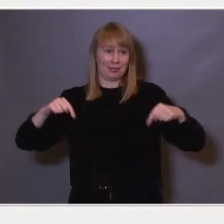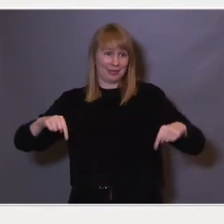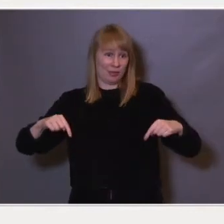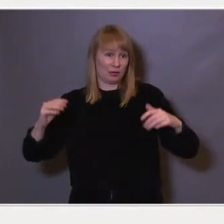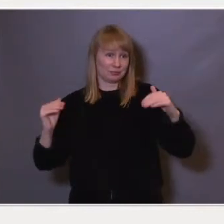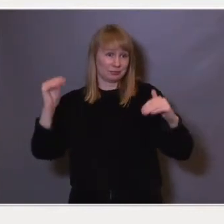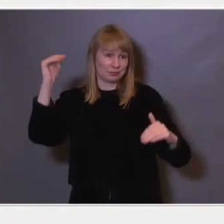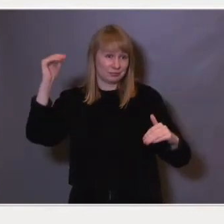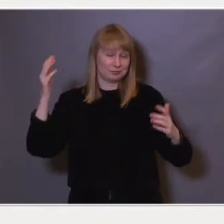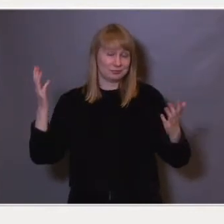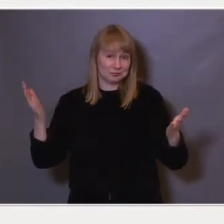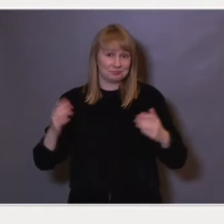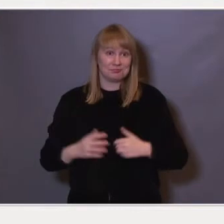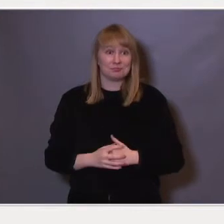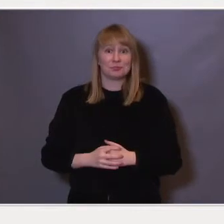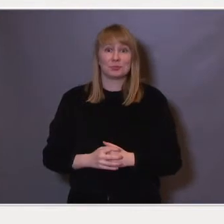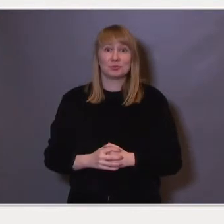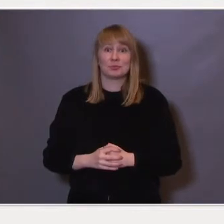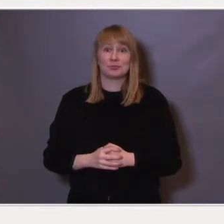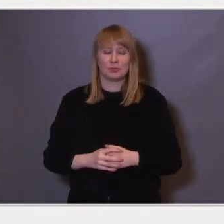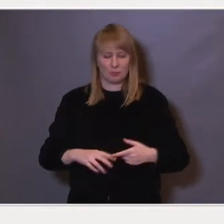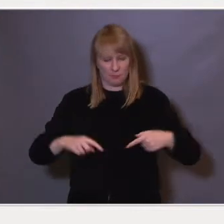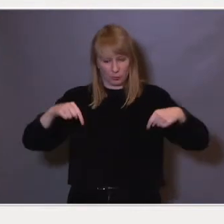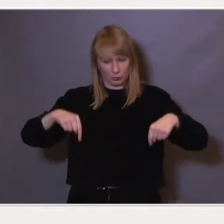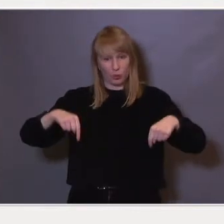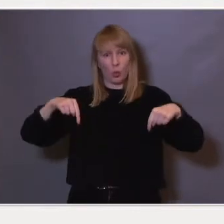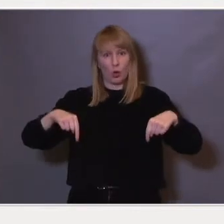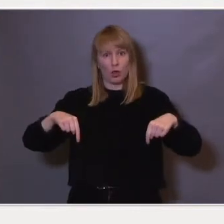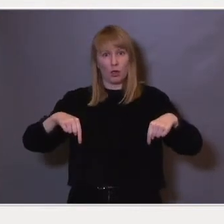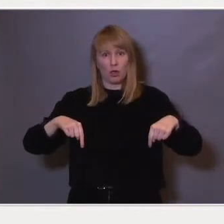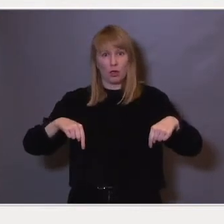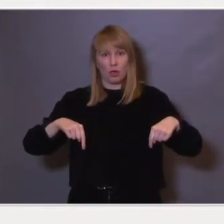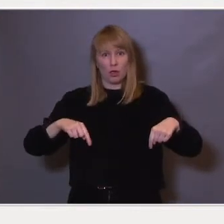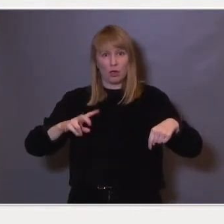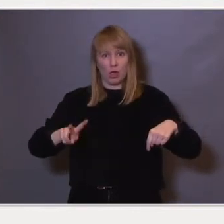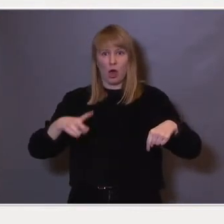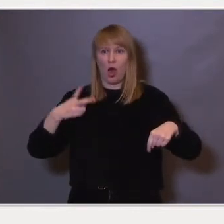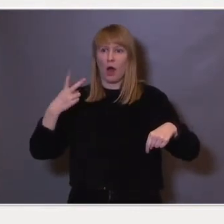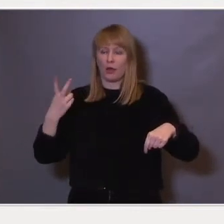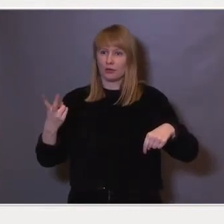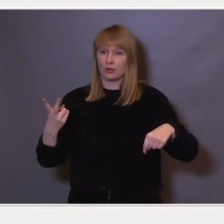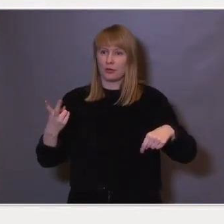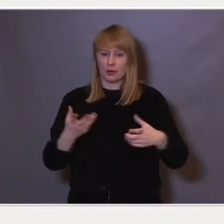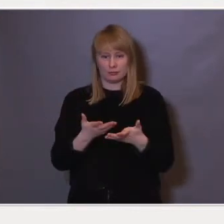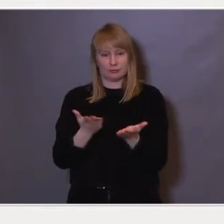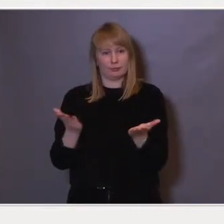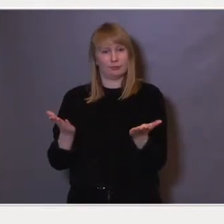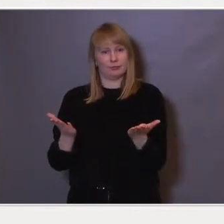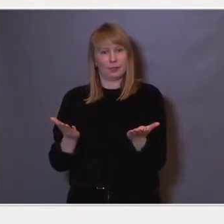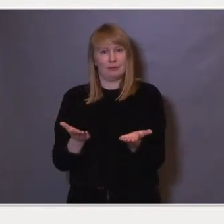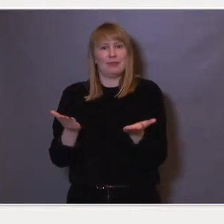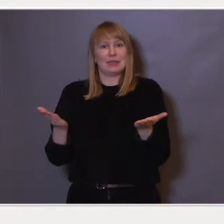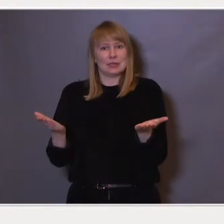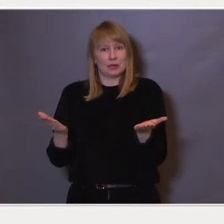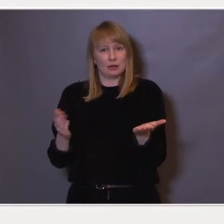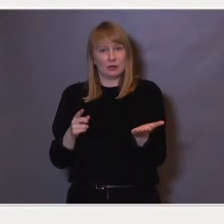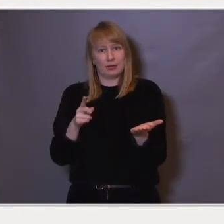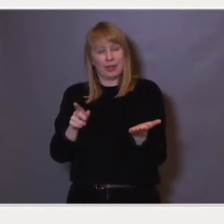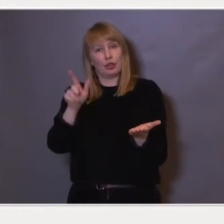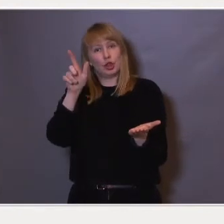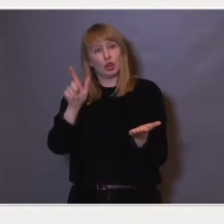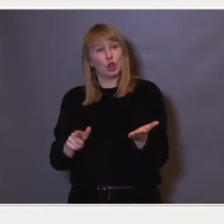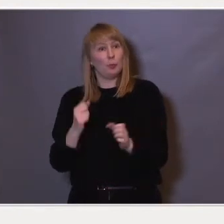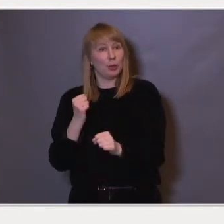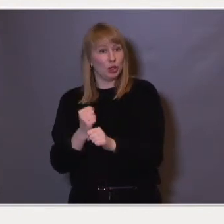Og det skjer i en tid da andre fremskrivninger viser at den type